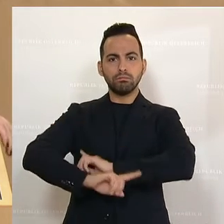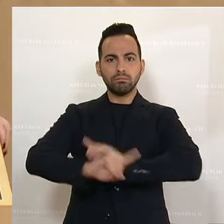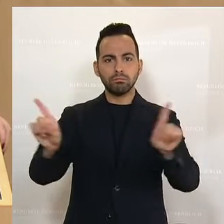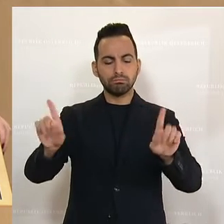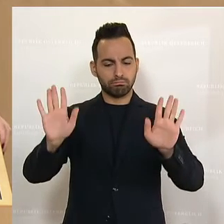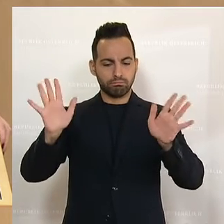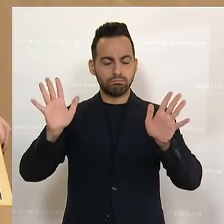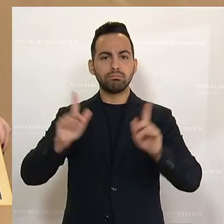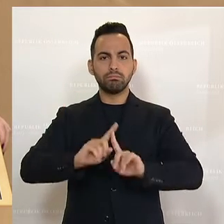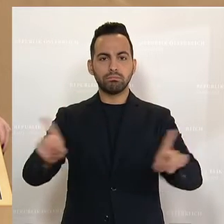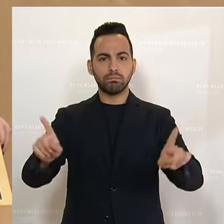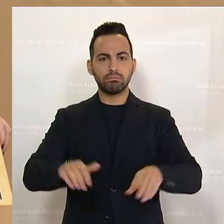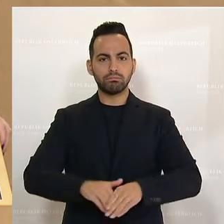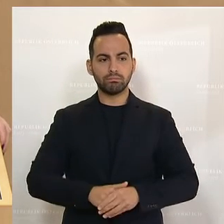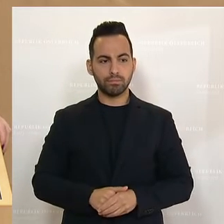Ja,